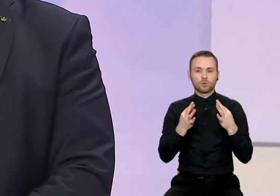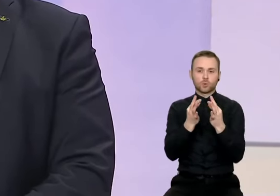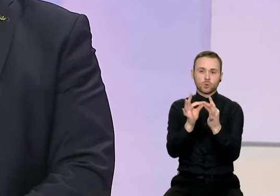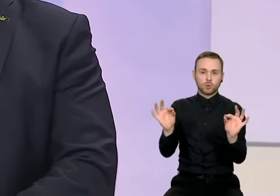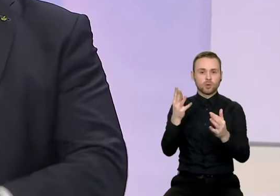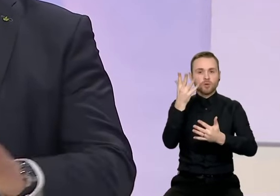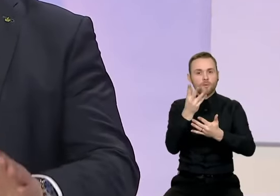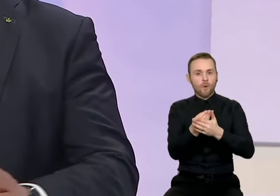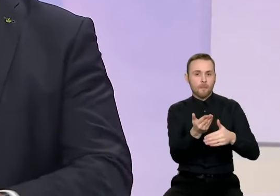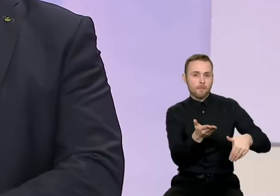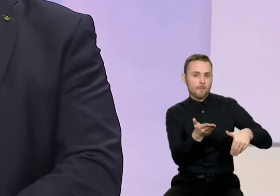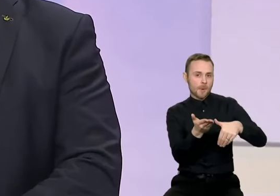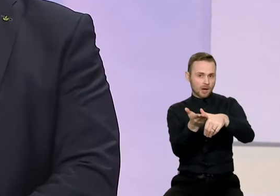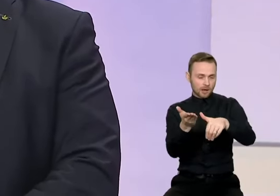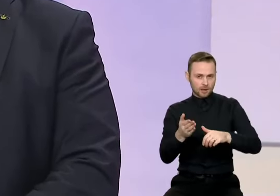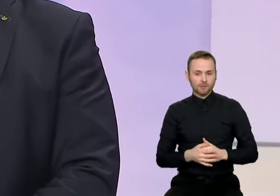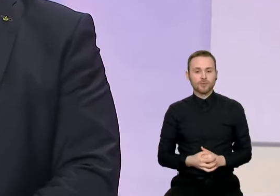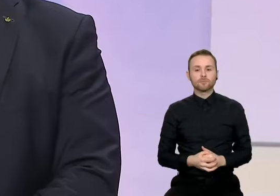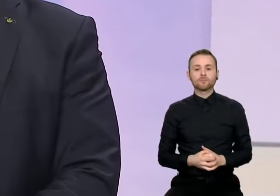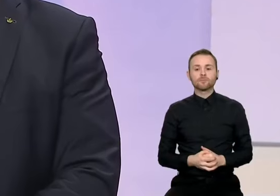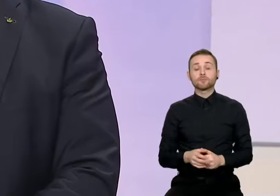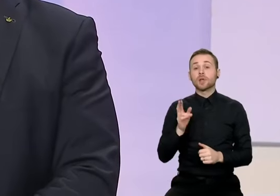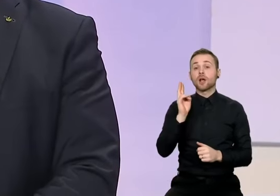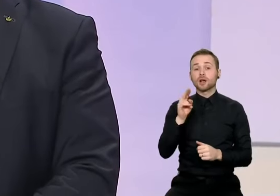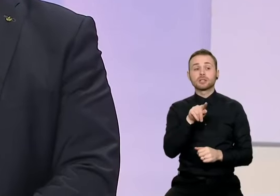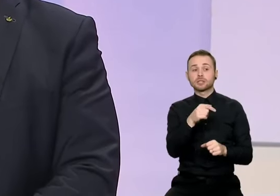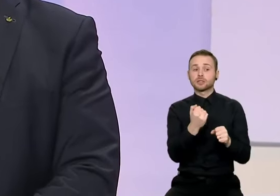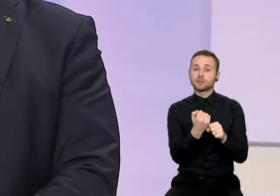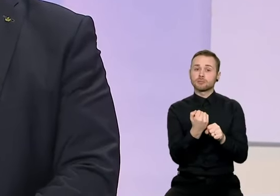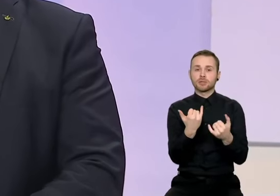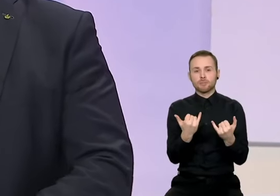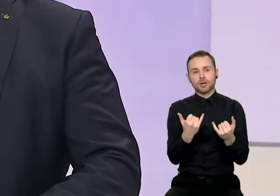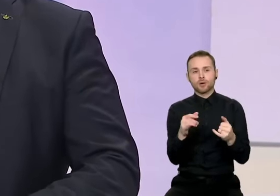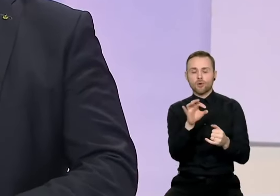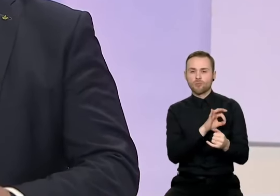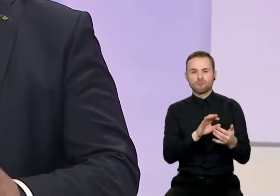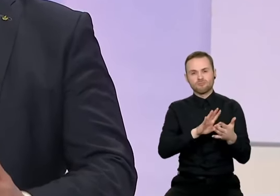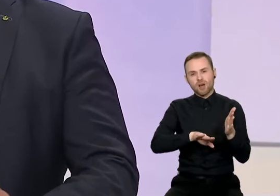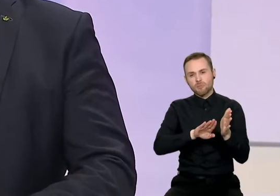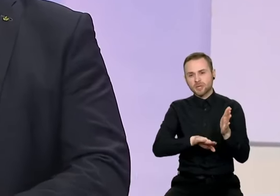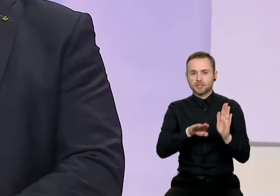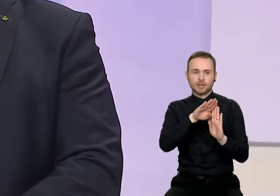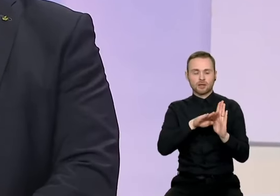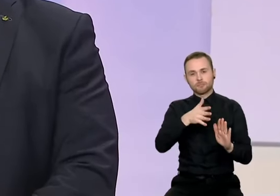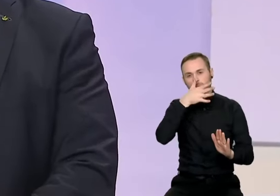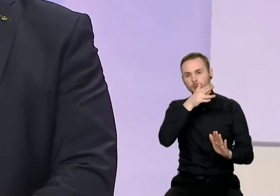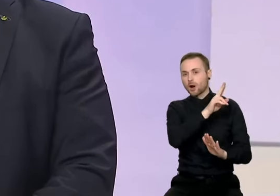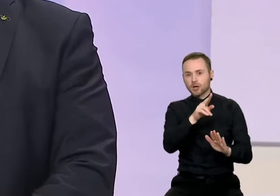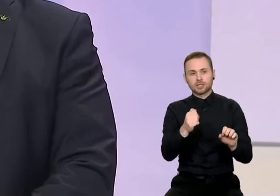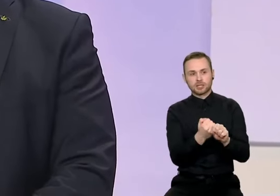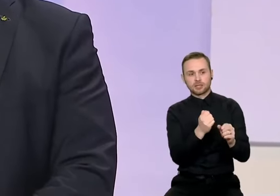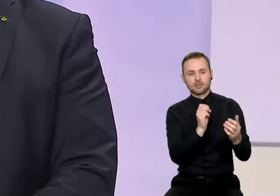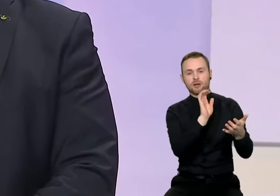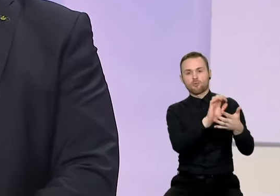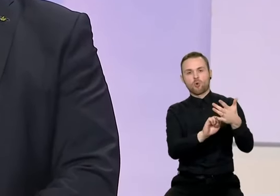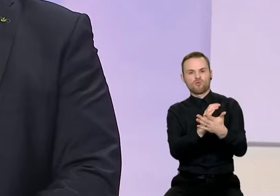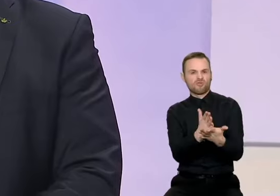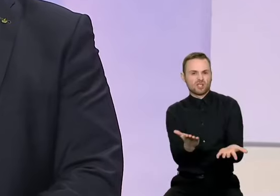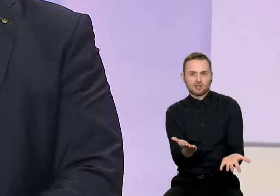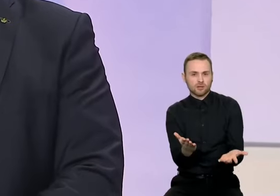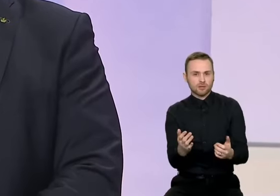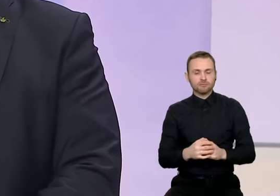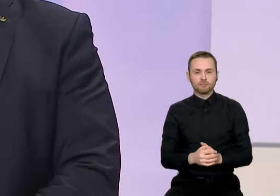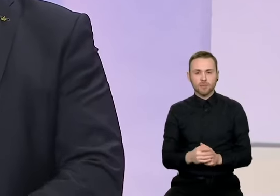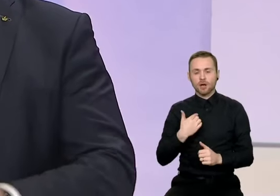savo viešosios tvarkos skyrių, kurius kol kas visi matė, kad administraciniais nusižengimais, labai matyčiau prasme